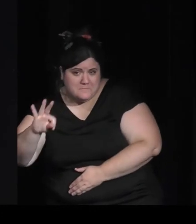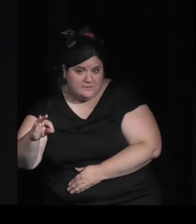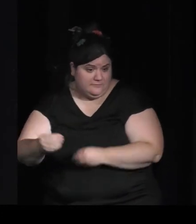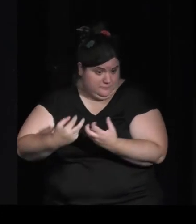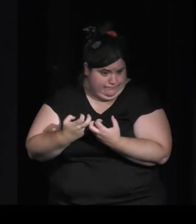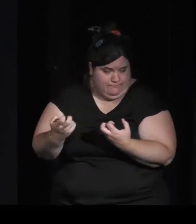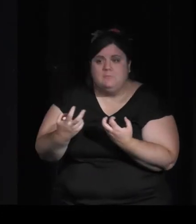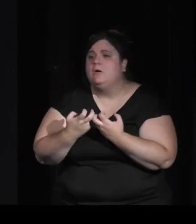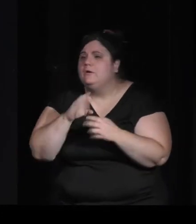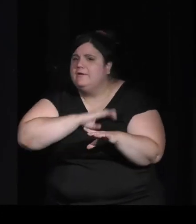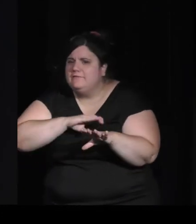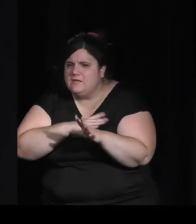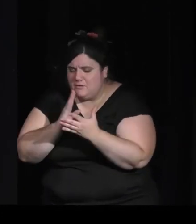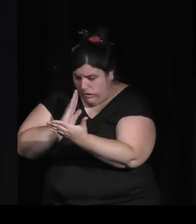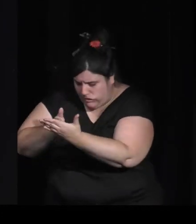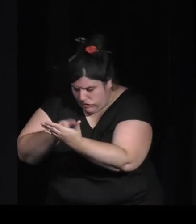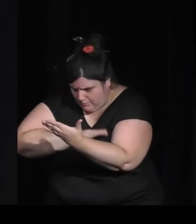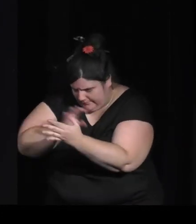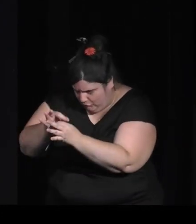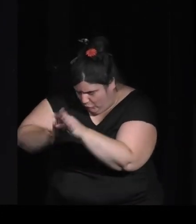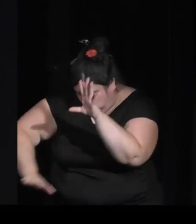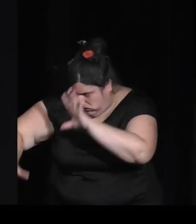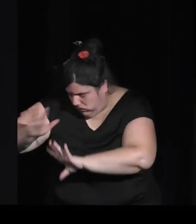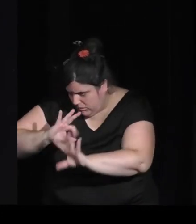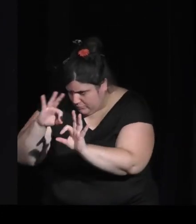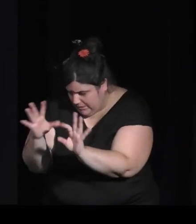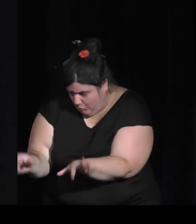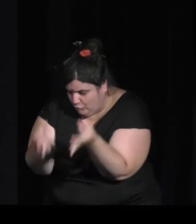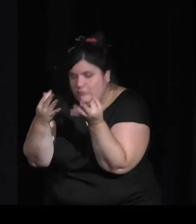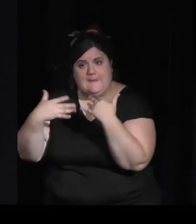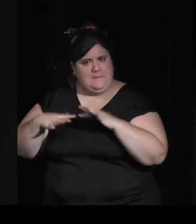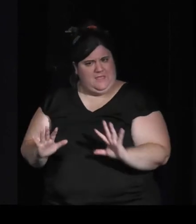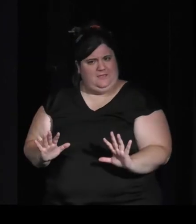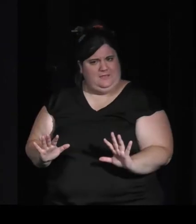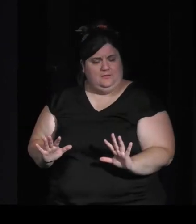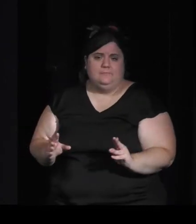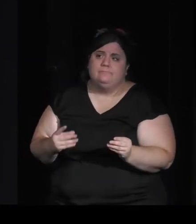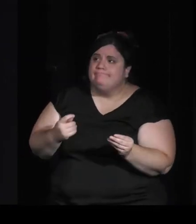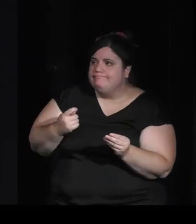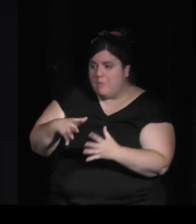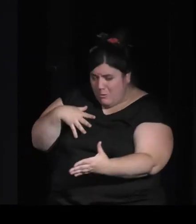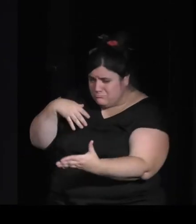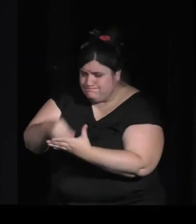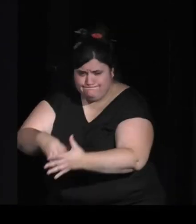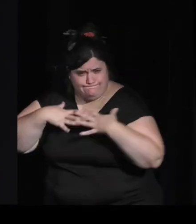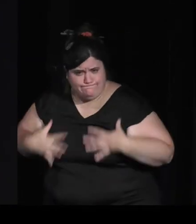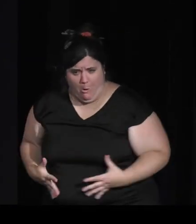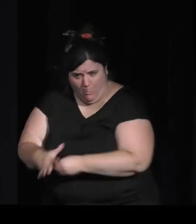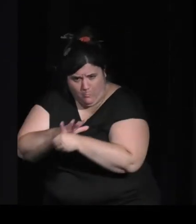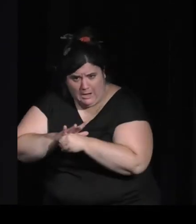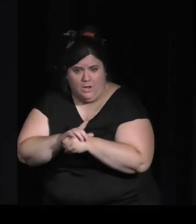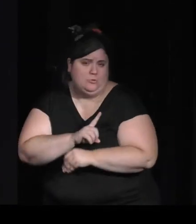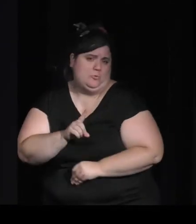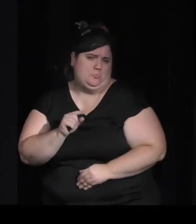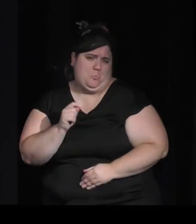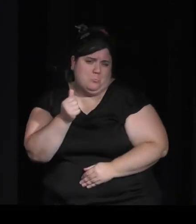des trucs, mais que l'intention quand même derrière, c'était des expériences à faible motricité. Et effectivement, on s'est